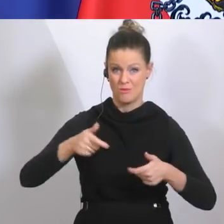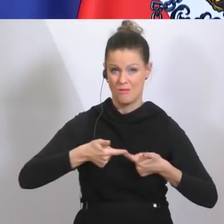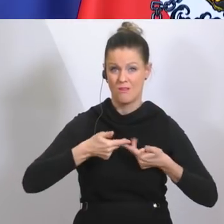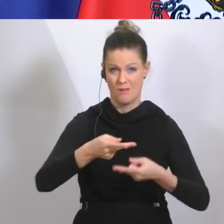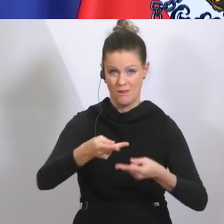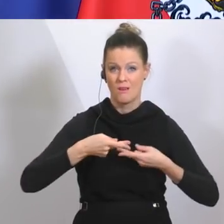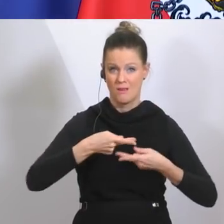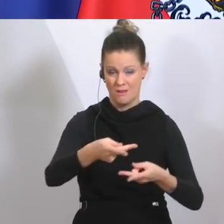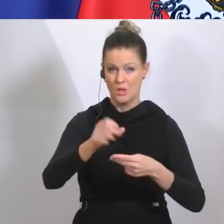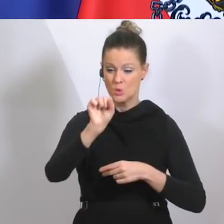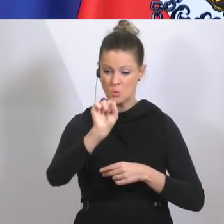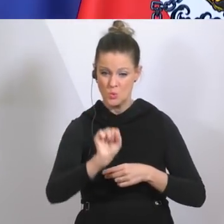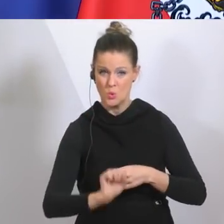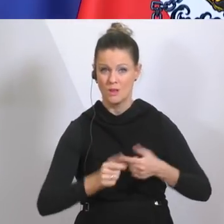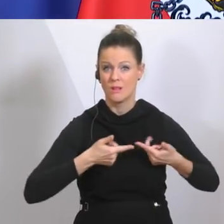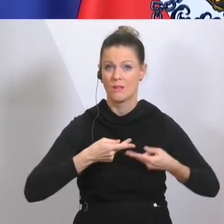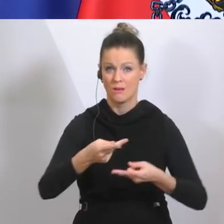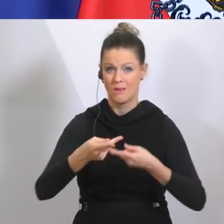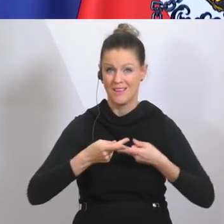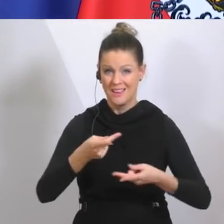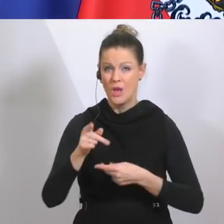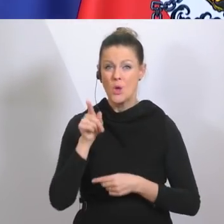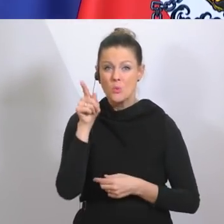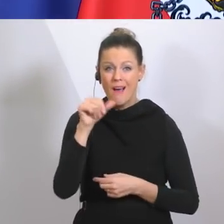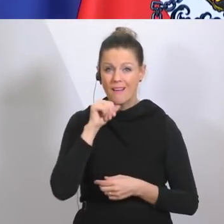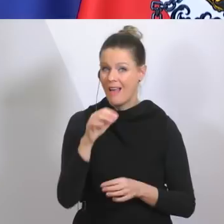Einäscherungen, weil dort nämlich kein Platz mehr ist.